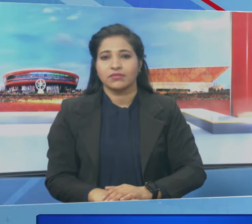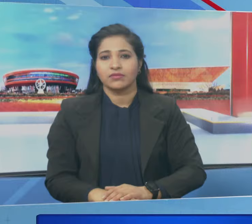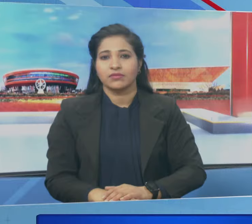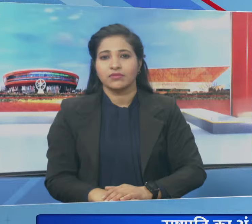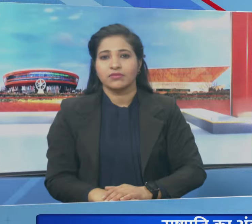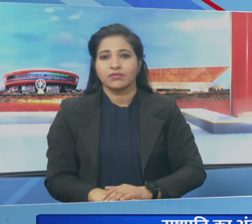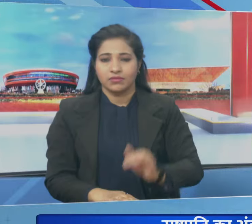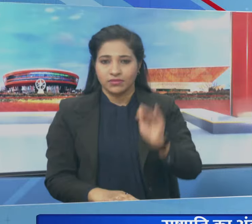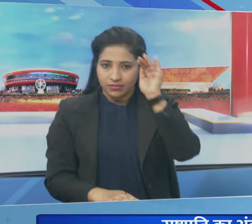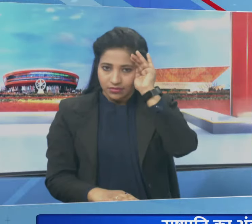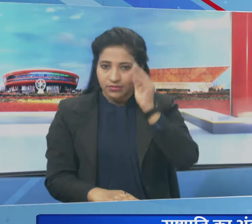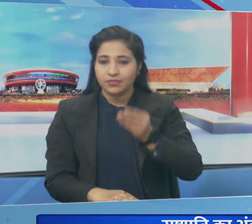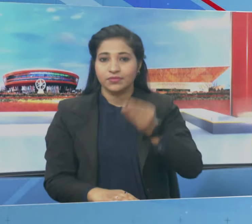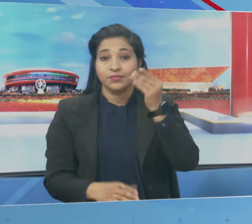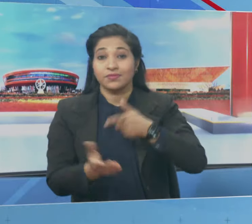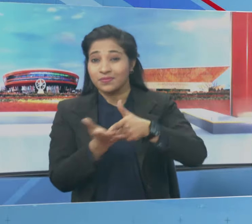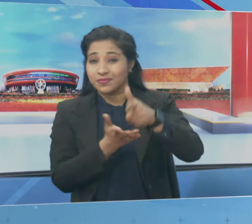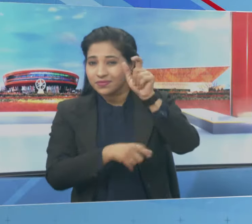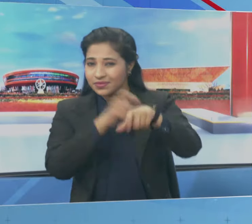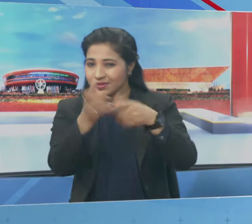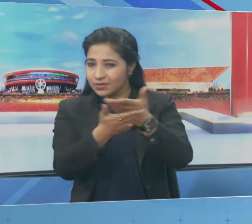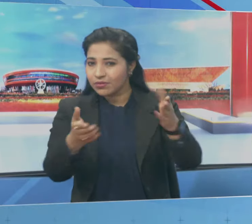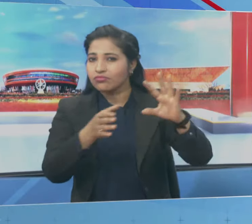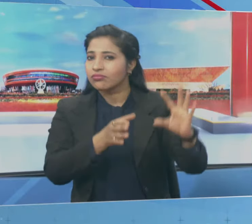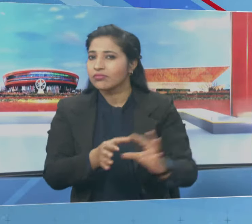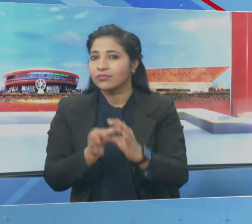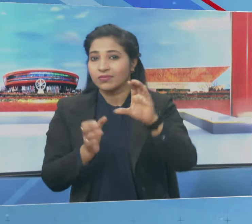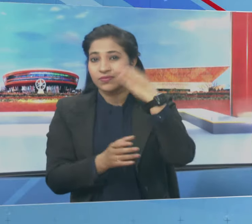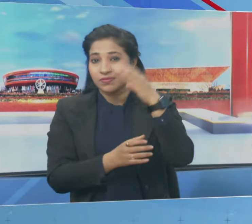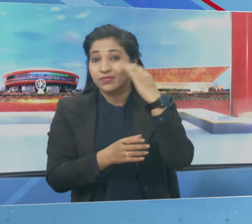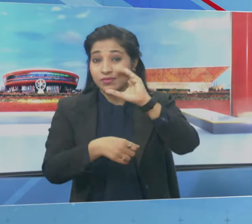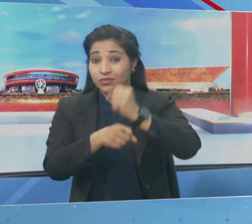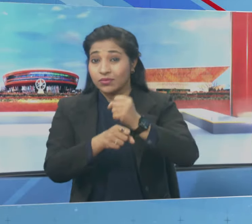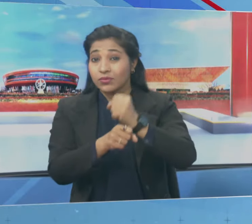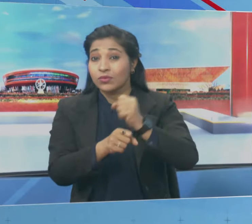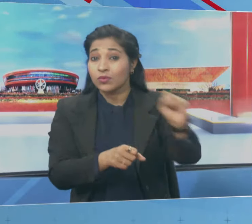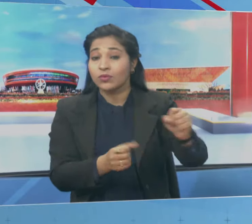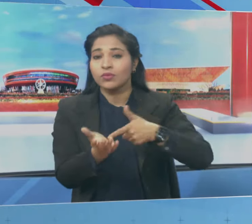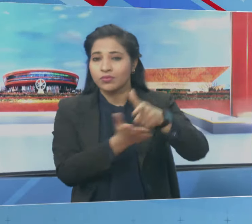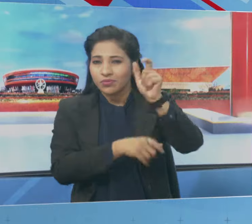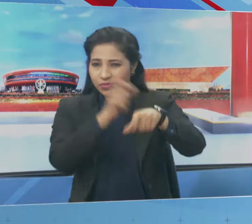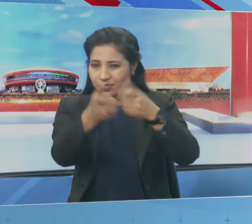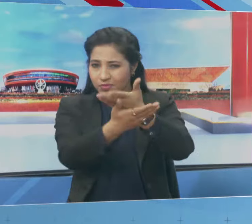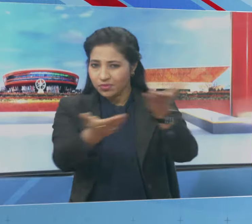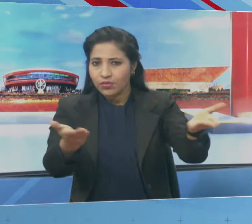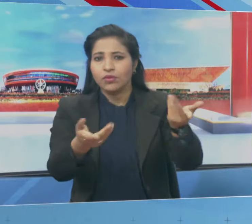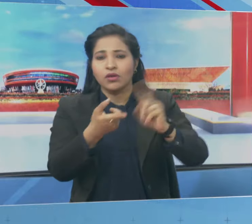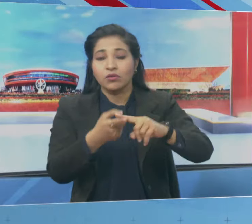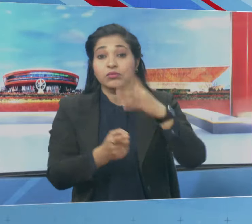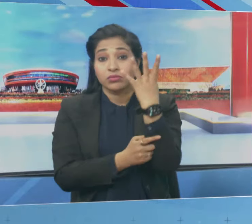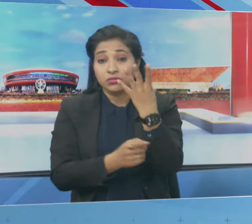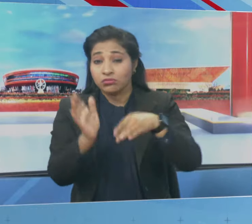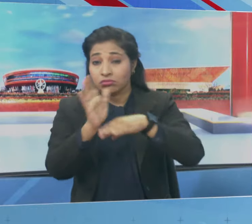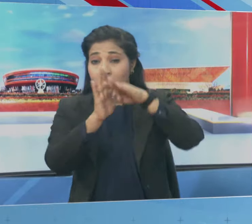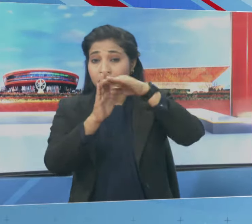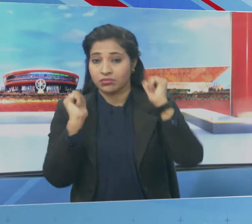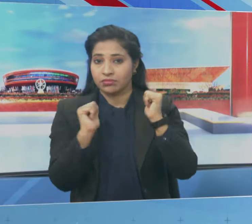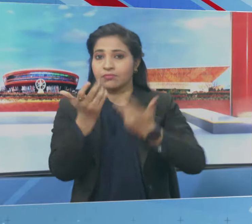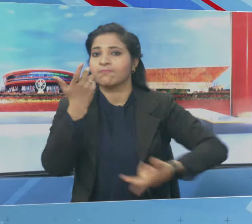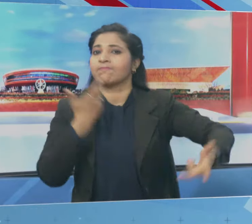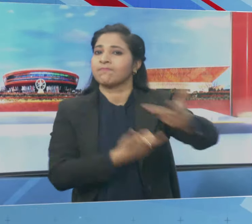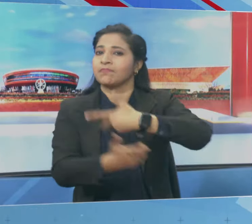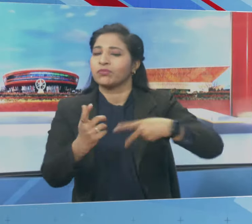अब खबर किसान अंदोलन से जुड़ी हुई चंडिगड में केंदर सरकार और किसान प्रतिनिध्यों के बीच चौथे दौर की बैठक हुई